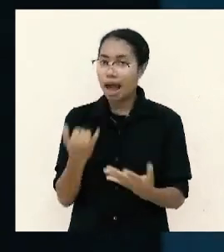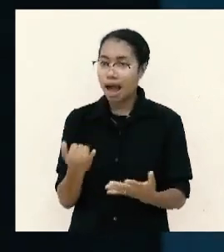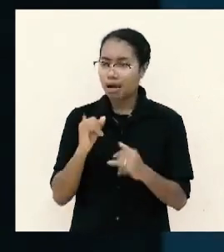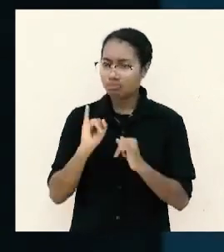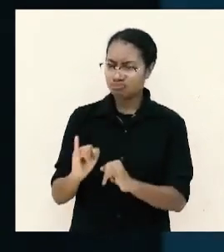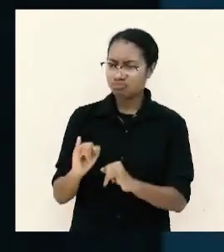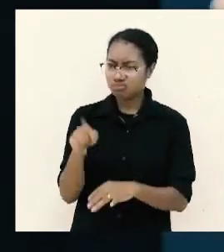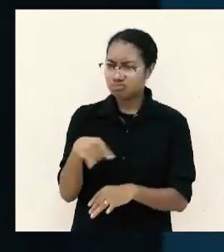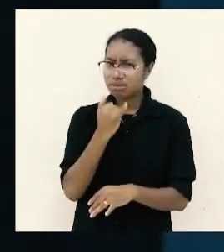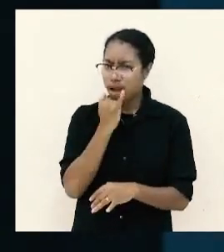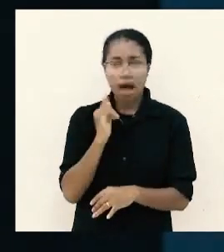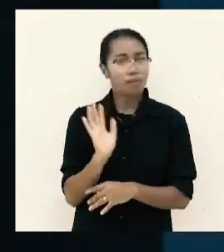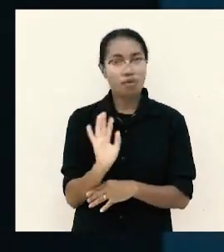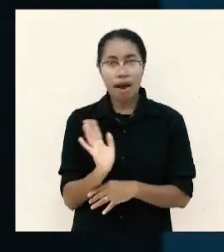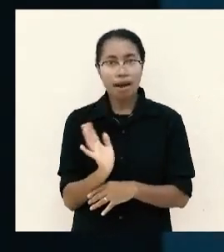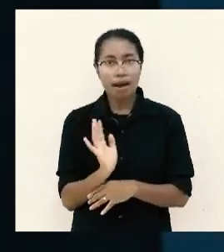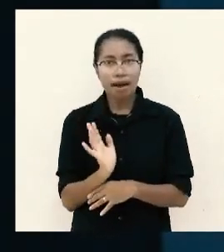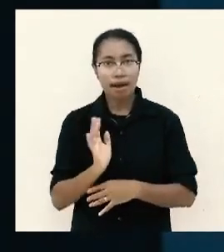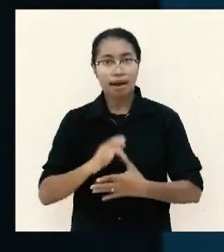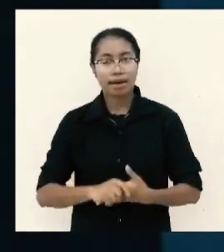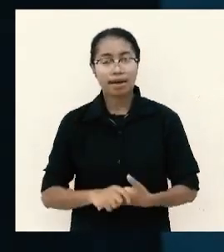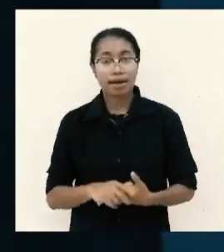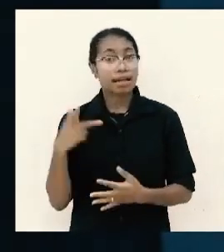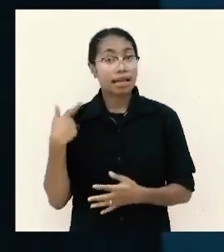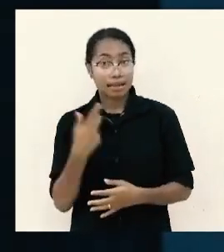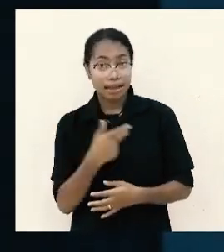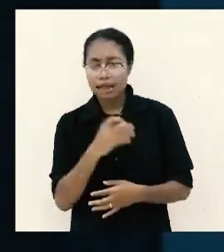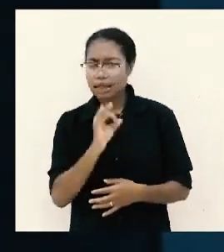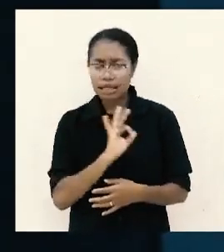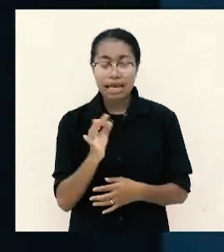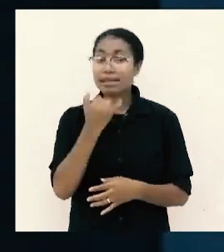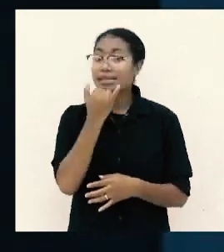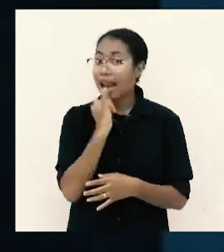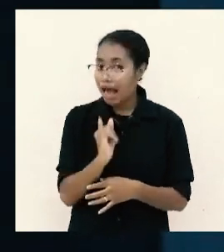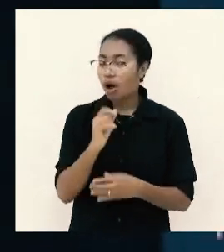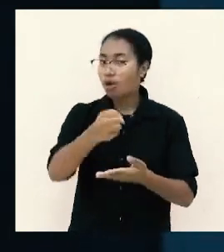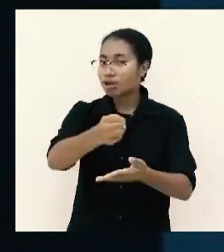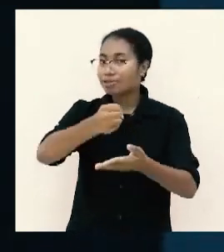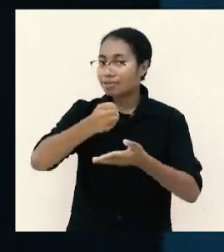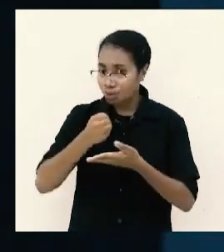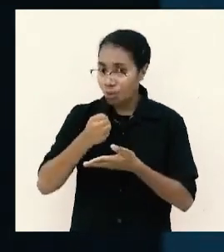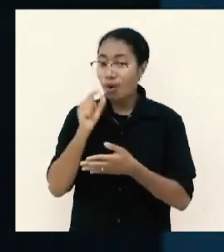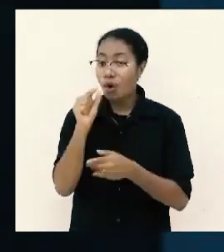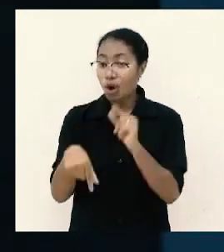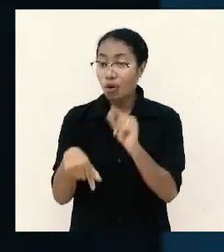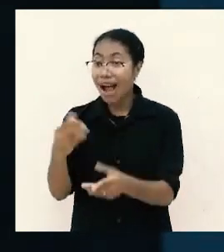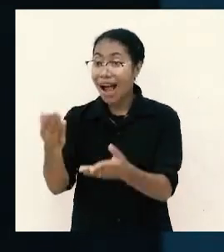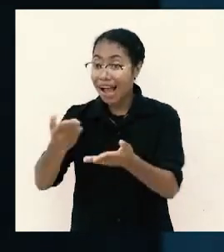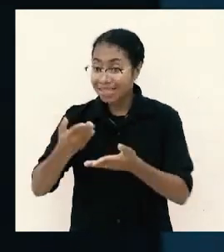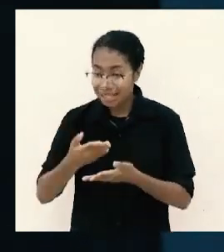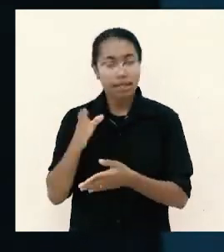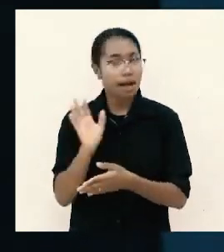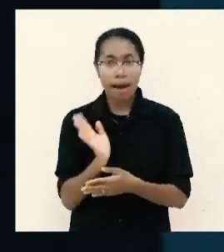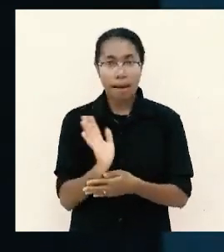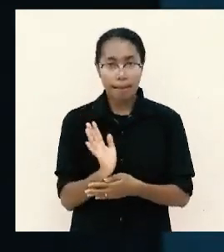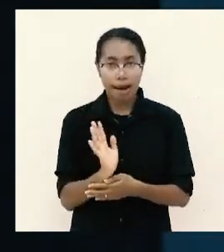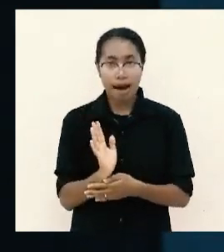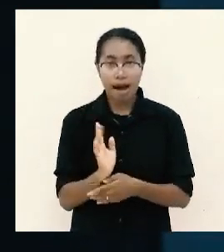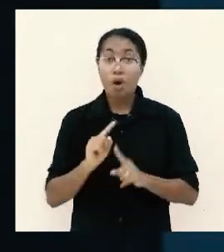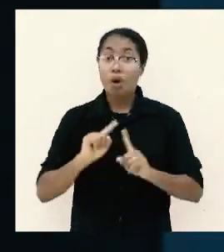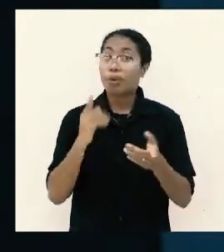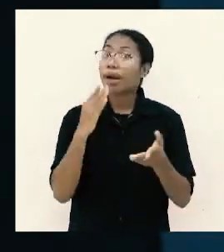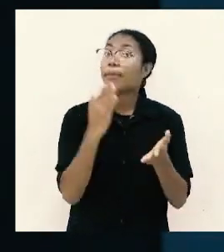kesalahan kalau kita menerima bantuan dari orang lain bahkan sampai batas-batas